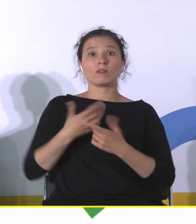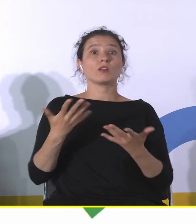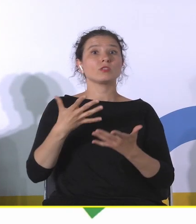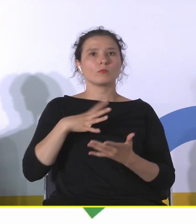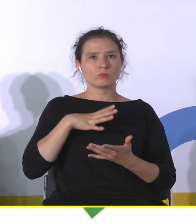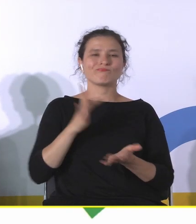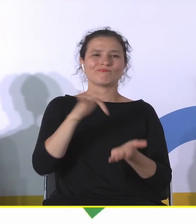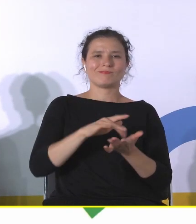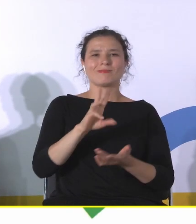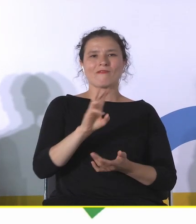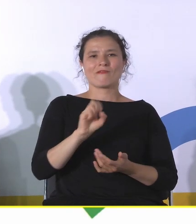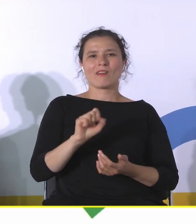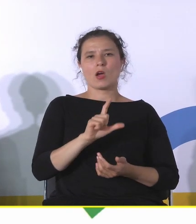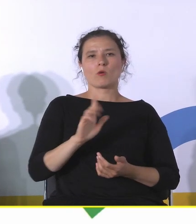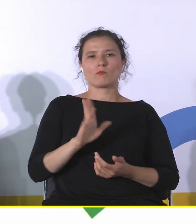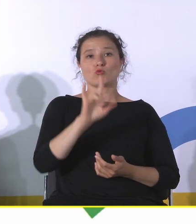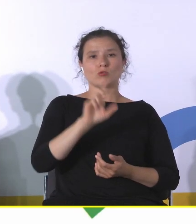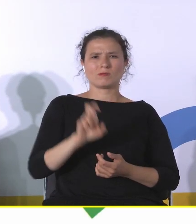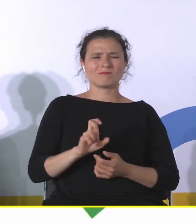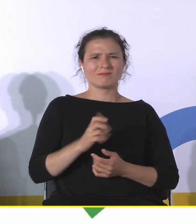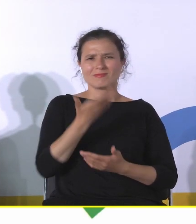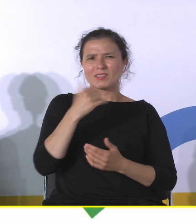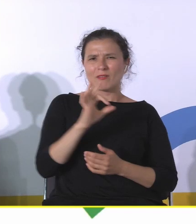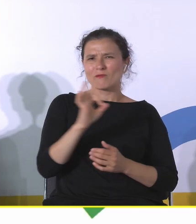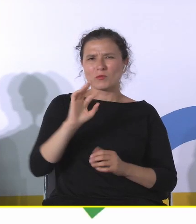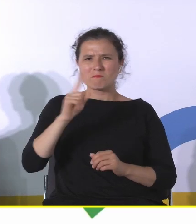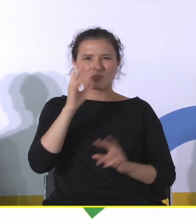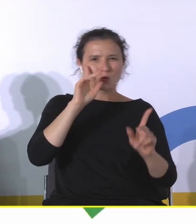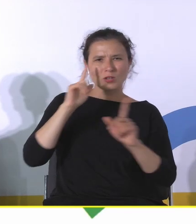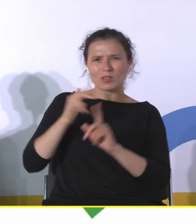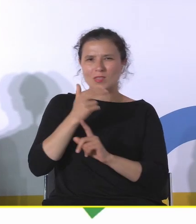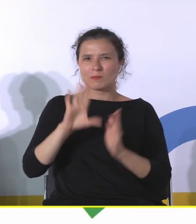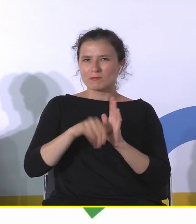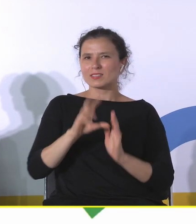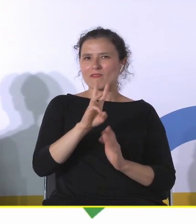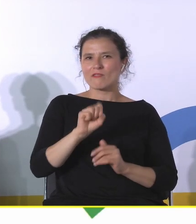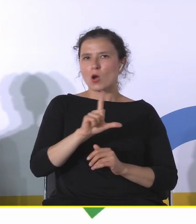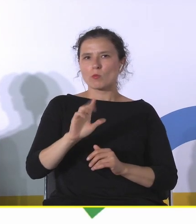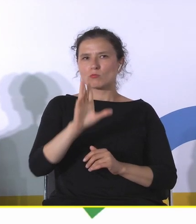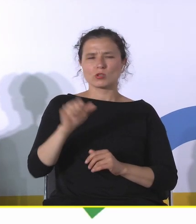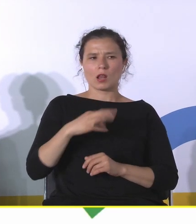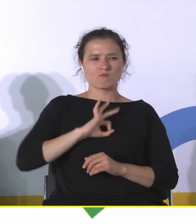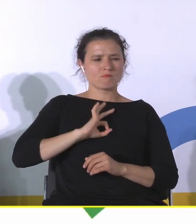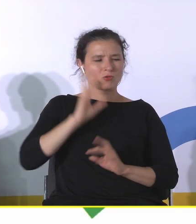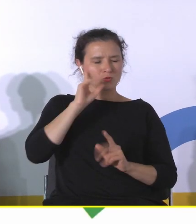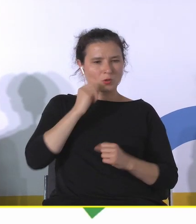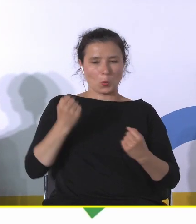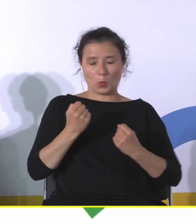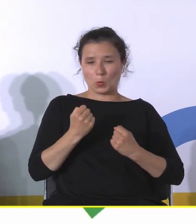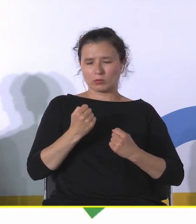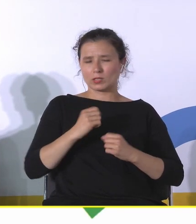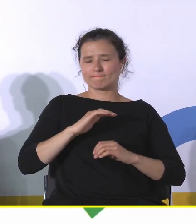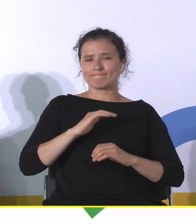Nie wiem, jakie Państwo mają pierwsze skojarzenie myśląc o Wałbrzychu, ale moje pierwsze skojarzenie bardzo takie mocne i dojmujące to są